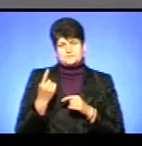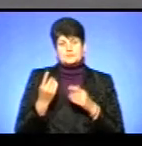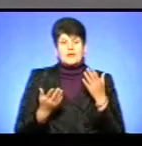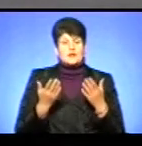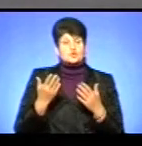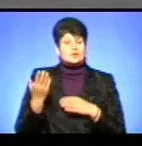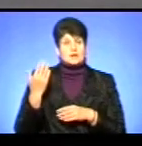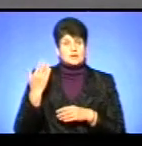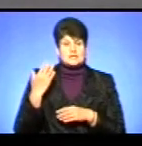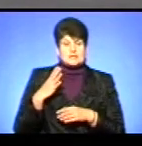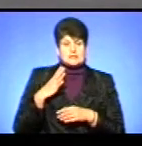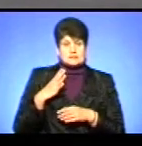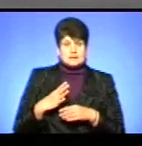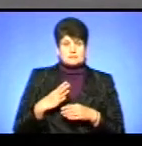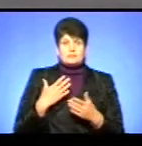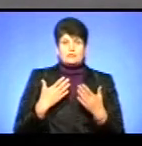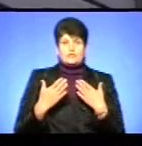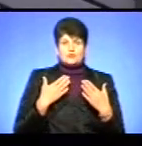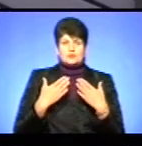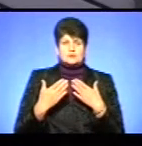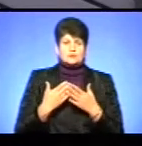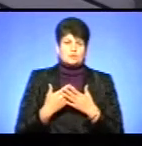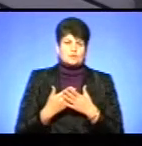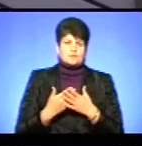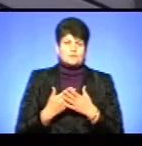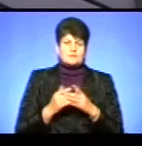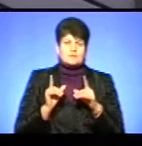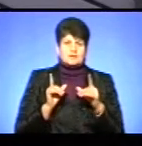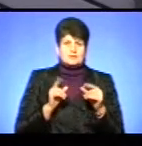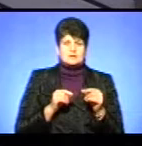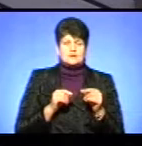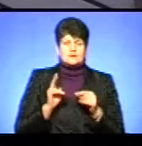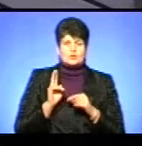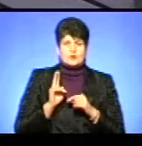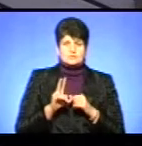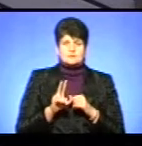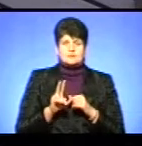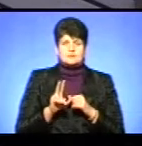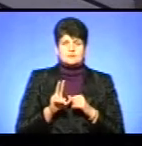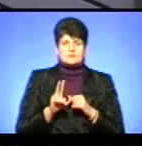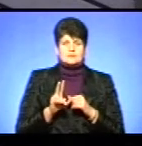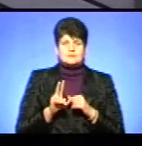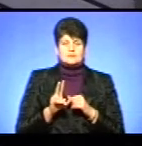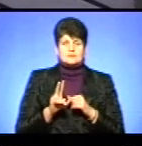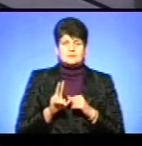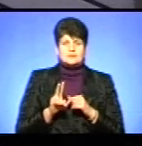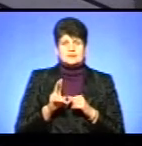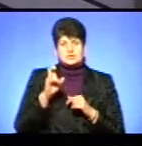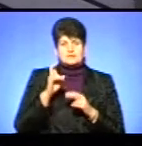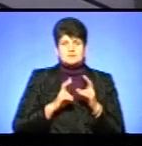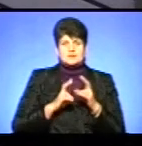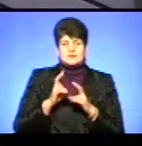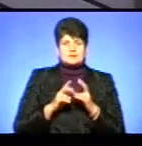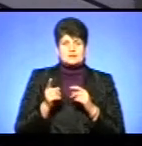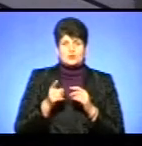якщо раніше терпимо ставилися, наприклад, перевізники тролейбусів, верніше, комунальне підприємство